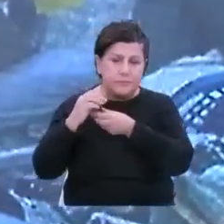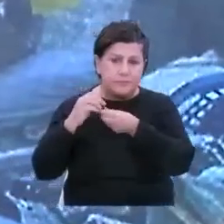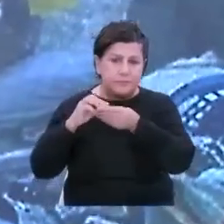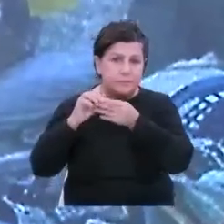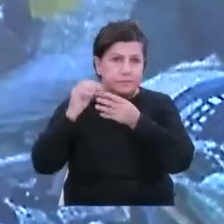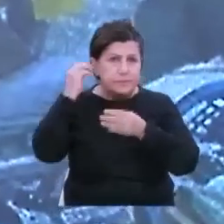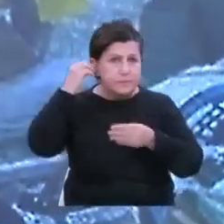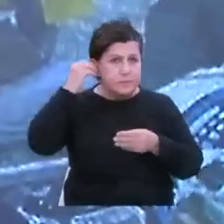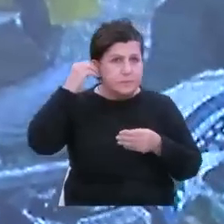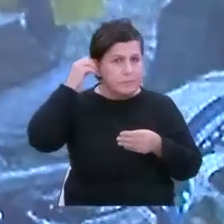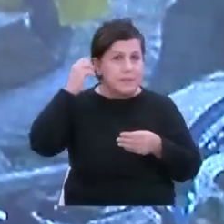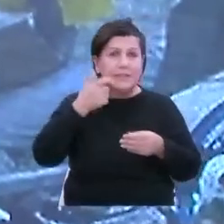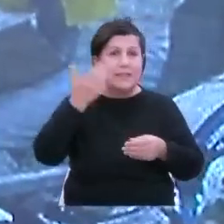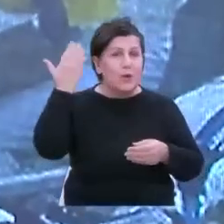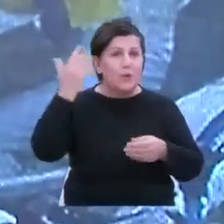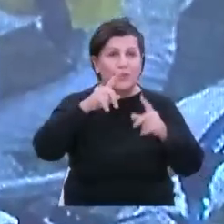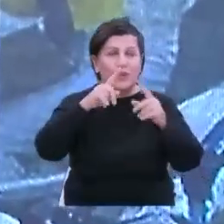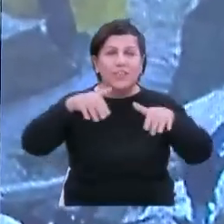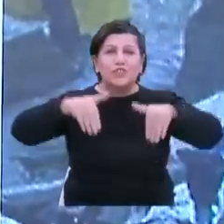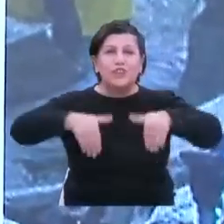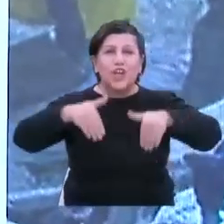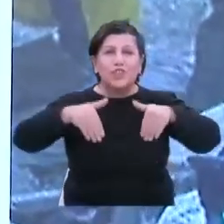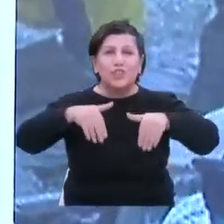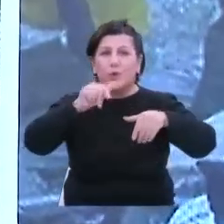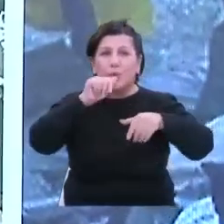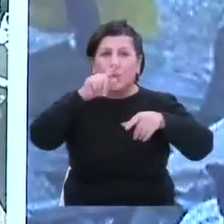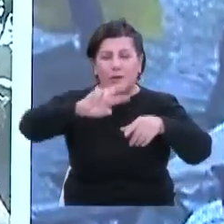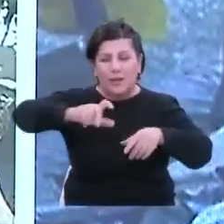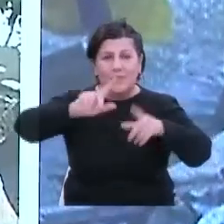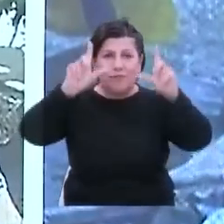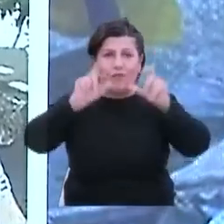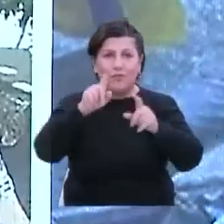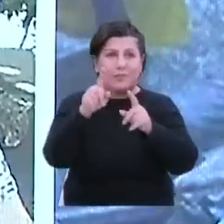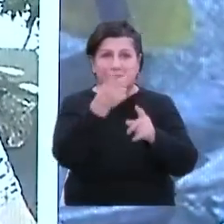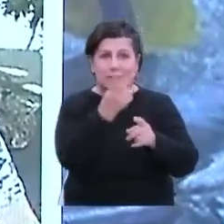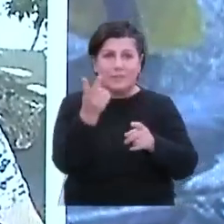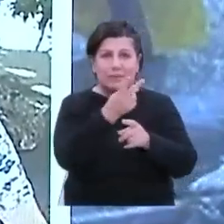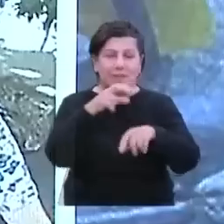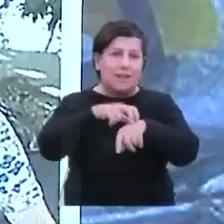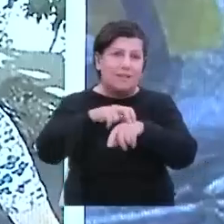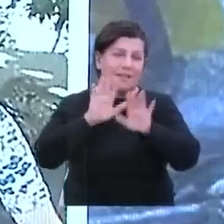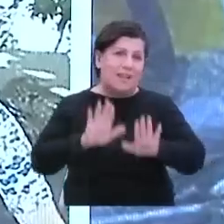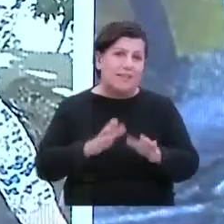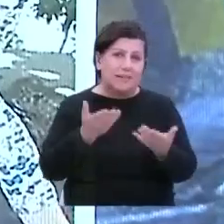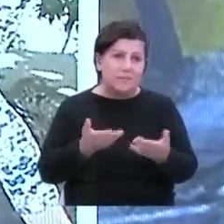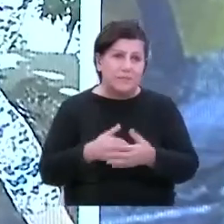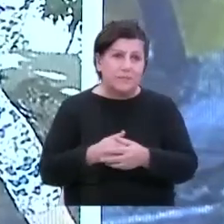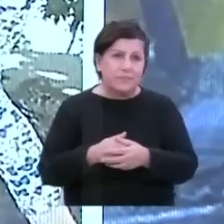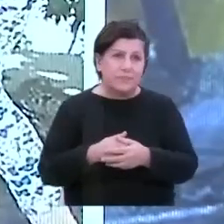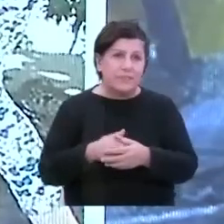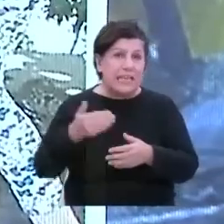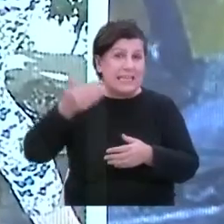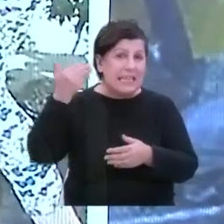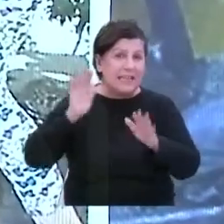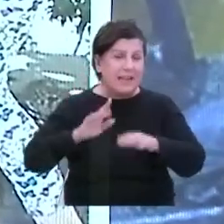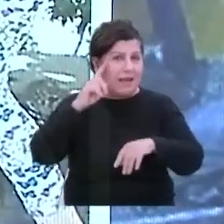çeşmenin başındaki bu fotoğraf. İşte bu anılarda, yerinde kalan anılarda